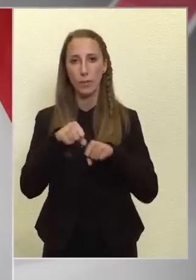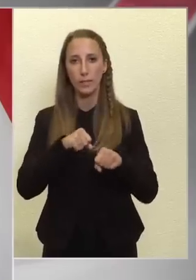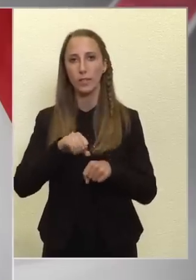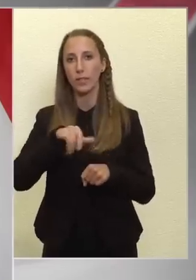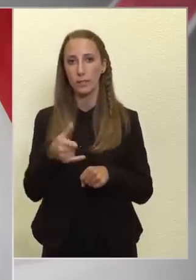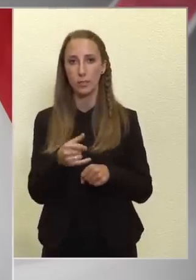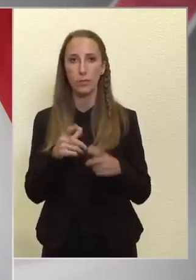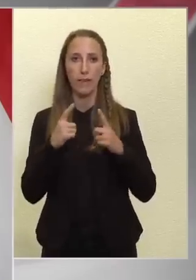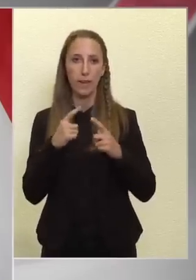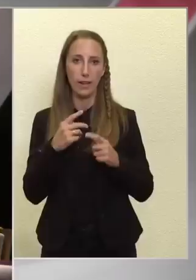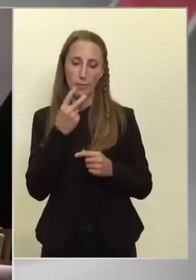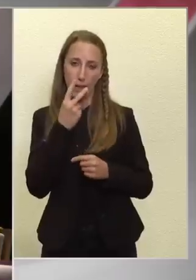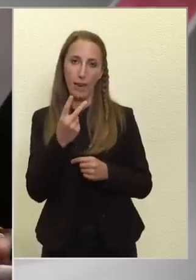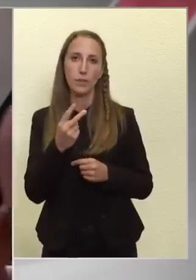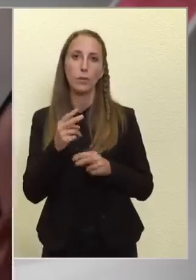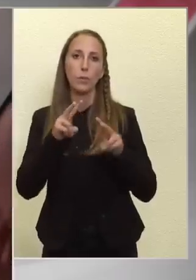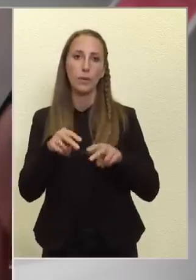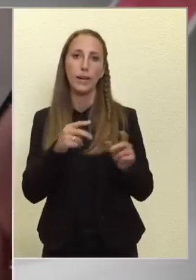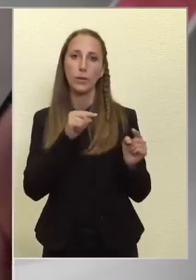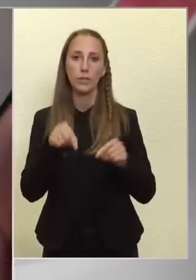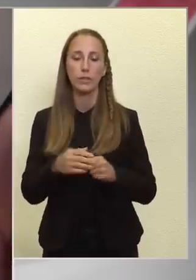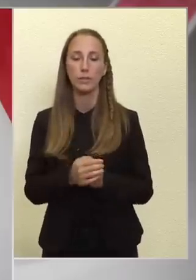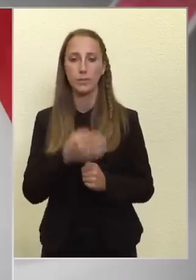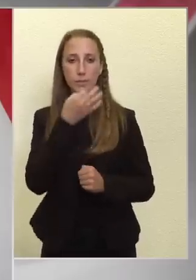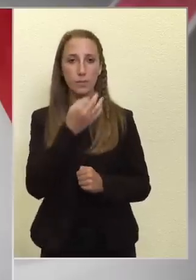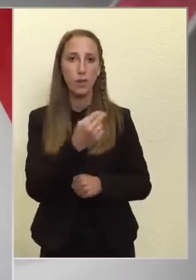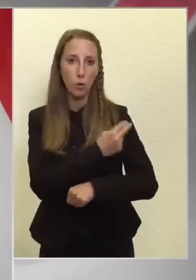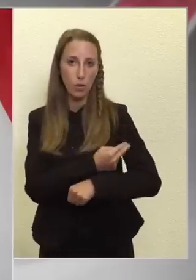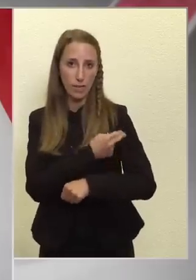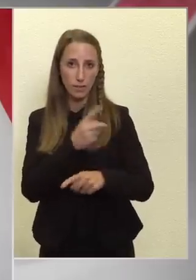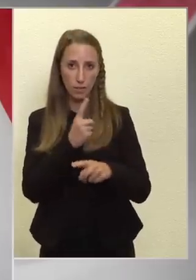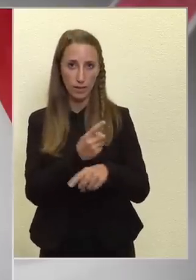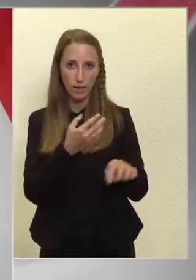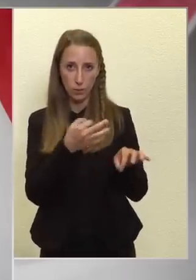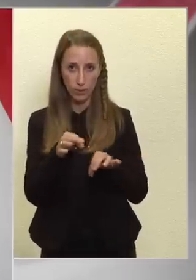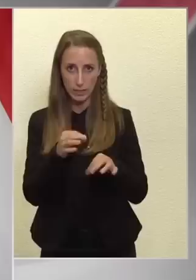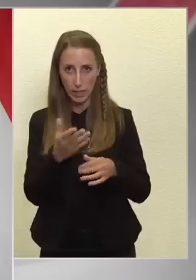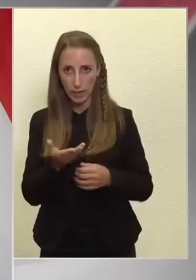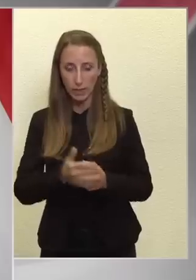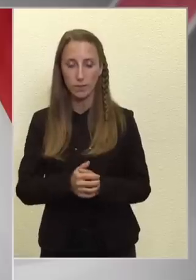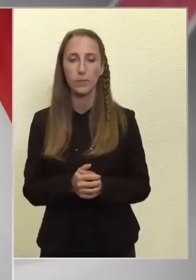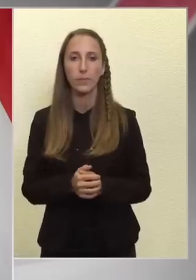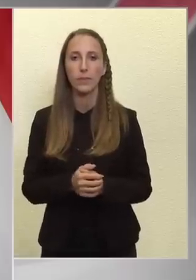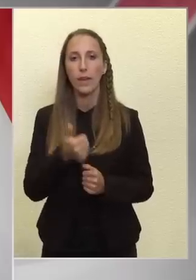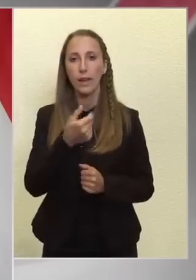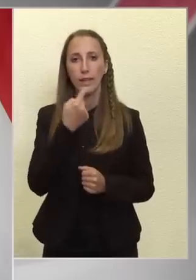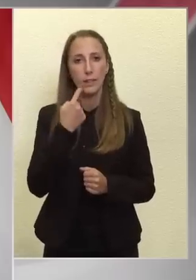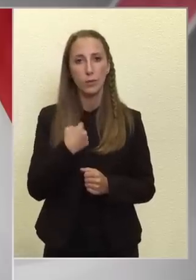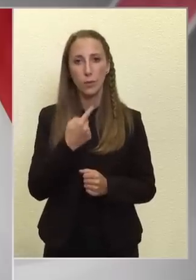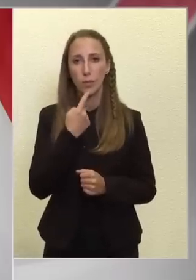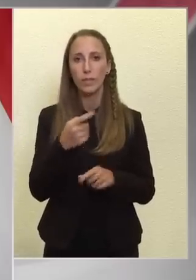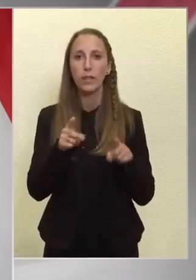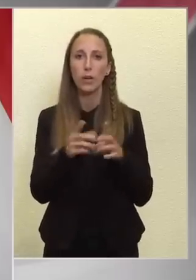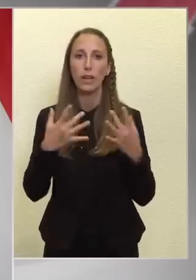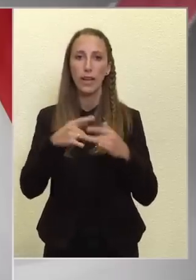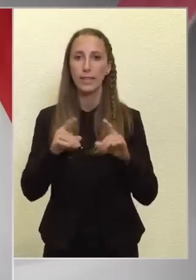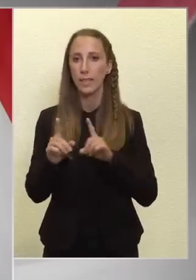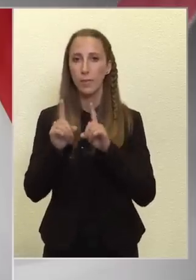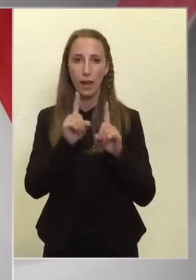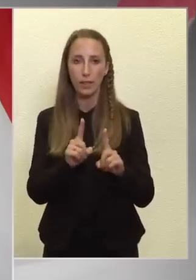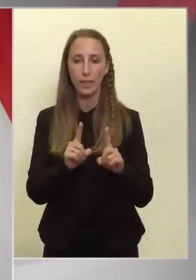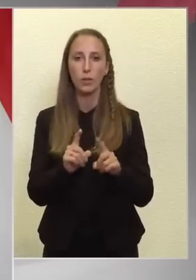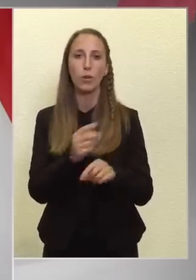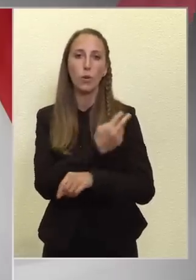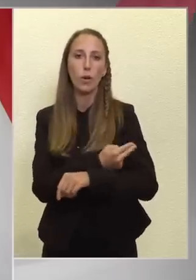hogy mire jutunk. Kórházak, rendelőintézetek? Egyet tudok mondani, olyan helyzet nem állhat elő, hogy kórházat, vagy